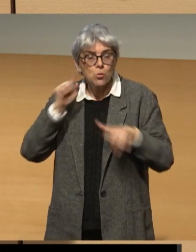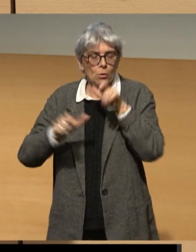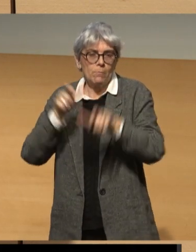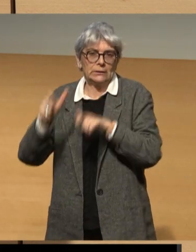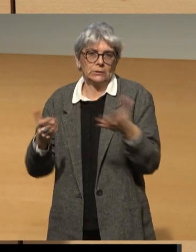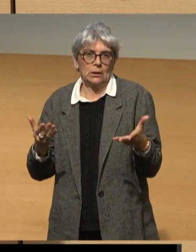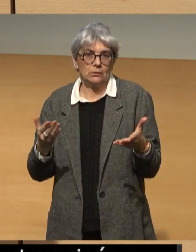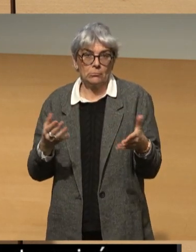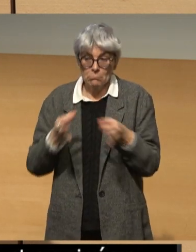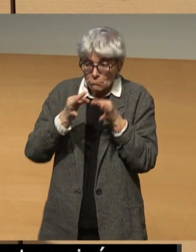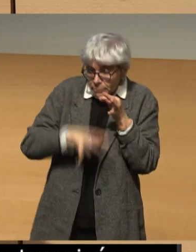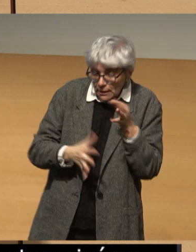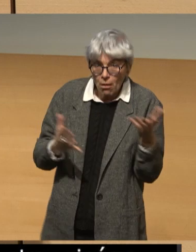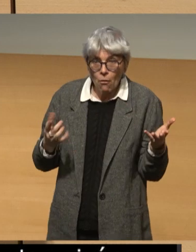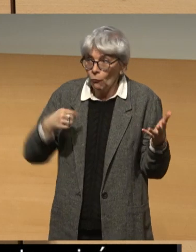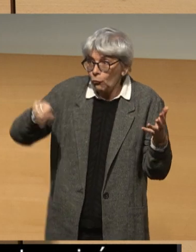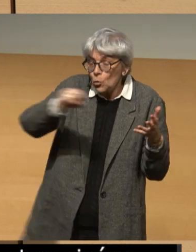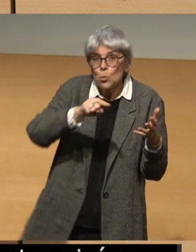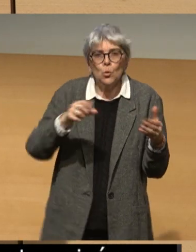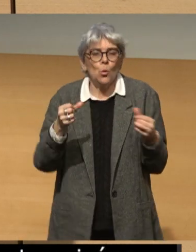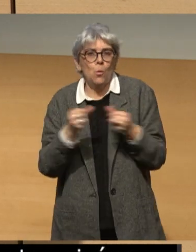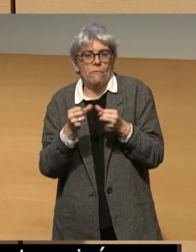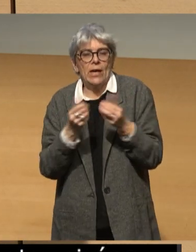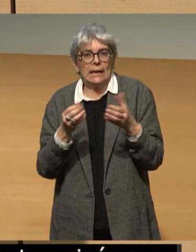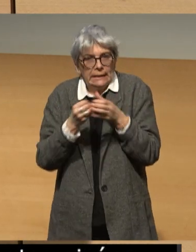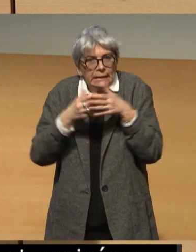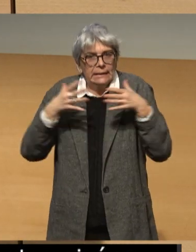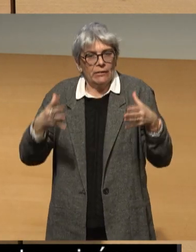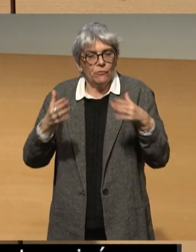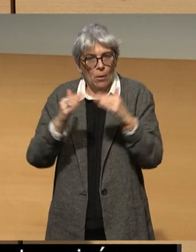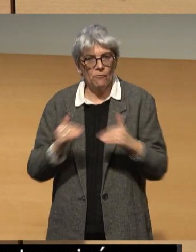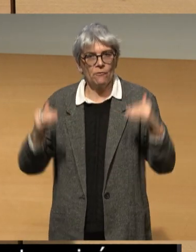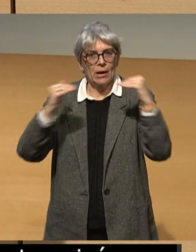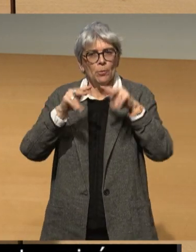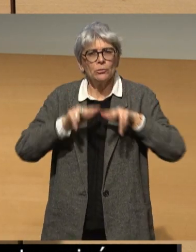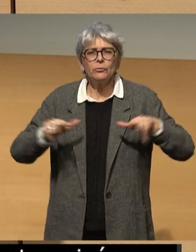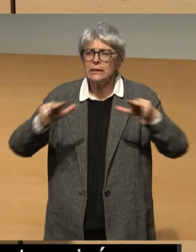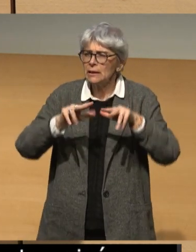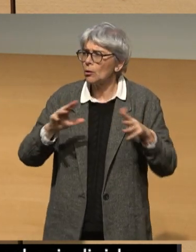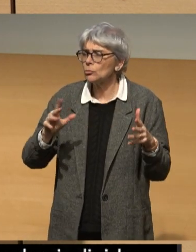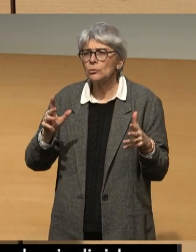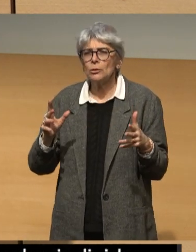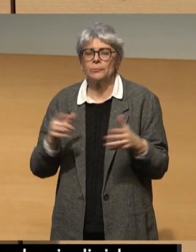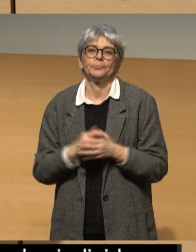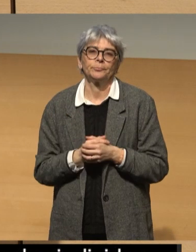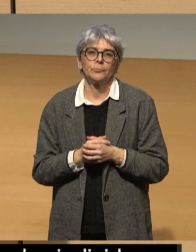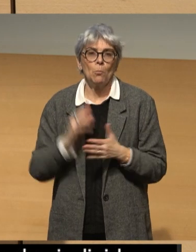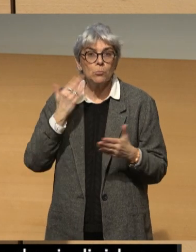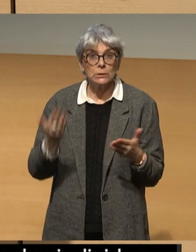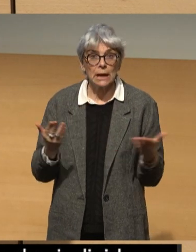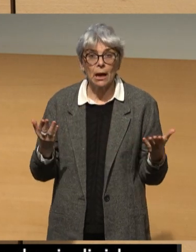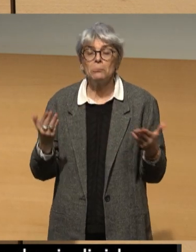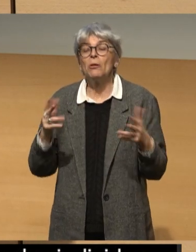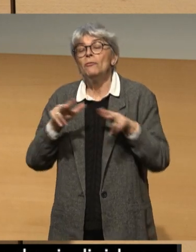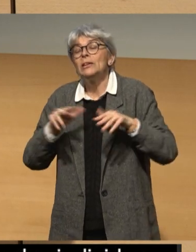'est d'ailleurs par ce constat que vous avez été amené à développer cette plateforme de vidéos, je crois, à la demande. Enfin, vidéos à la